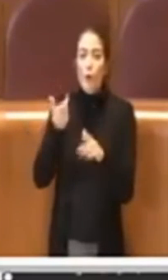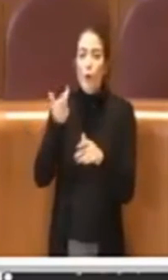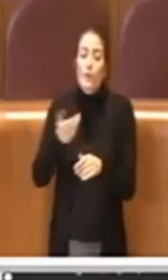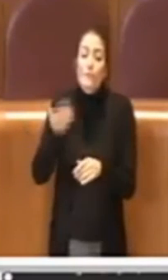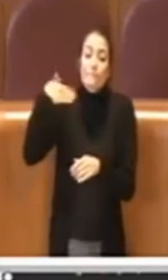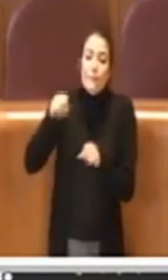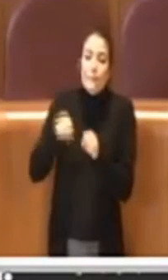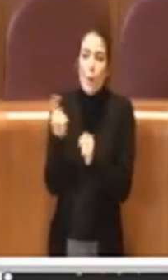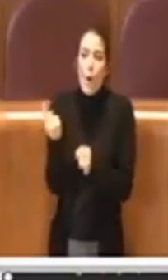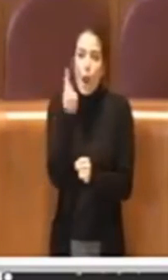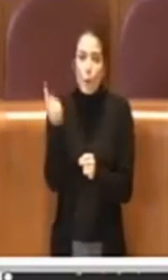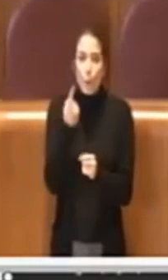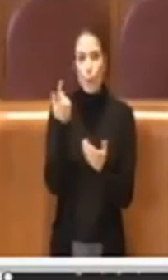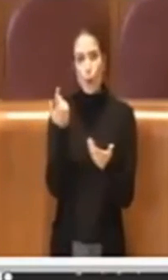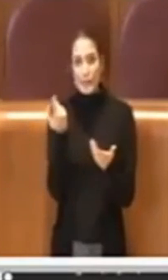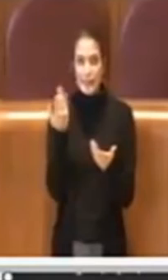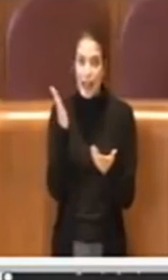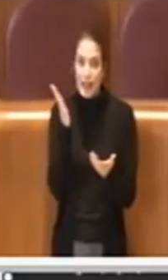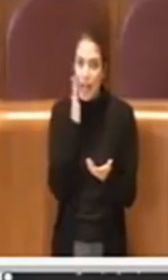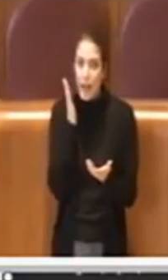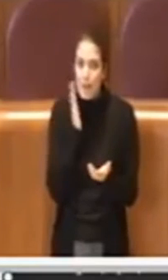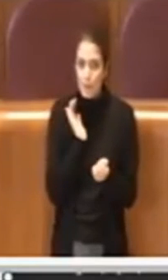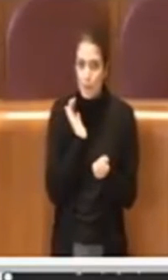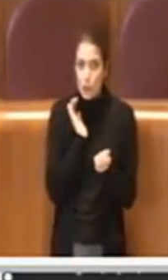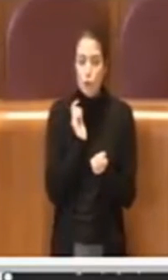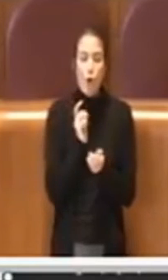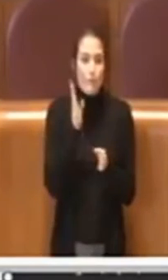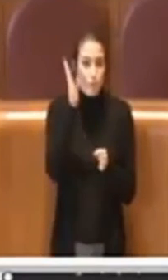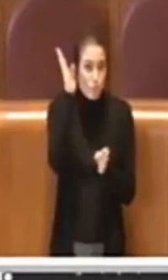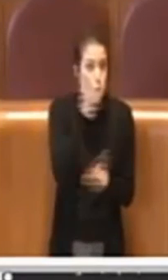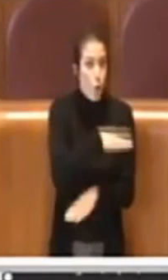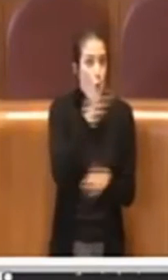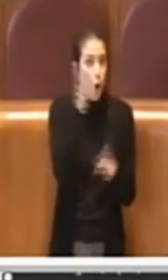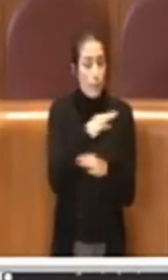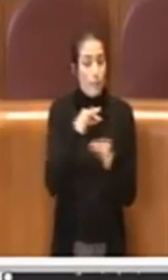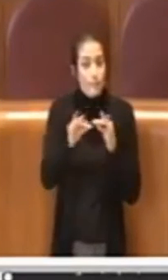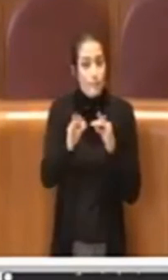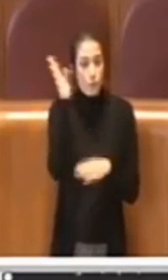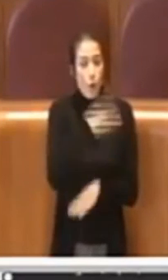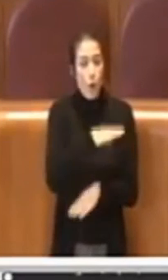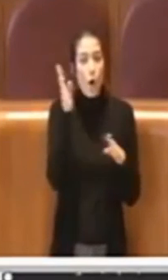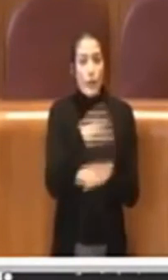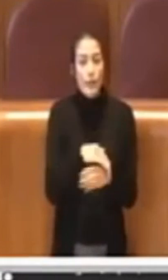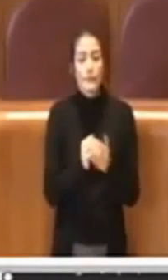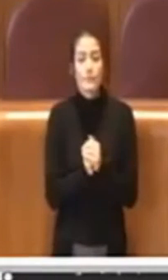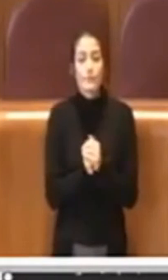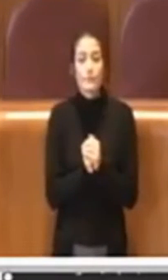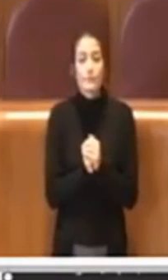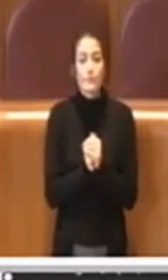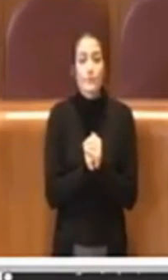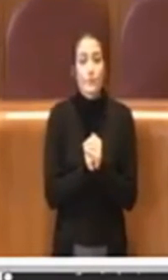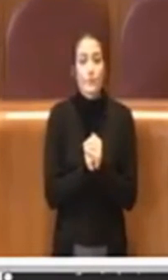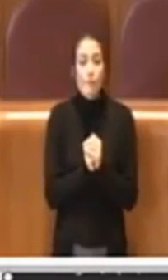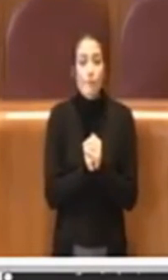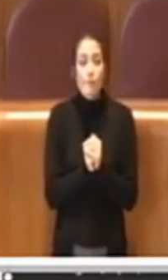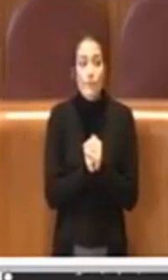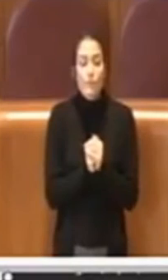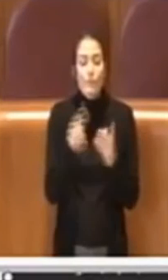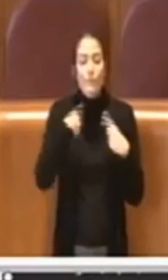pazzesco nelle casse del comune, ebbene abbiamo subito visto questa